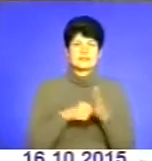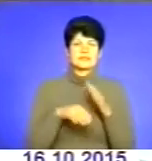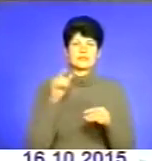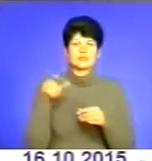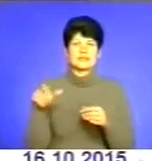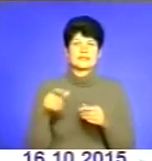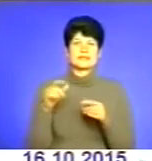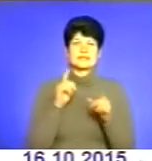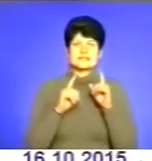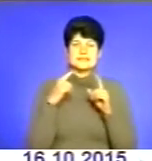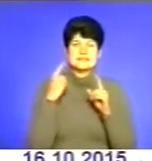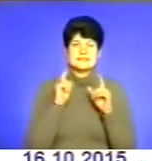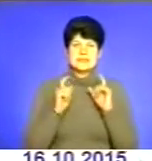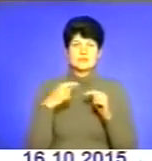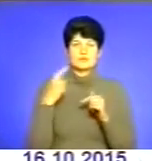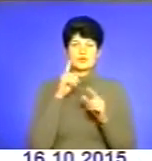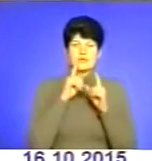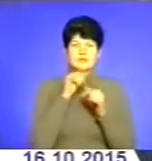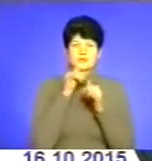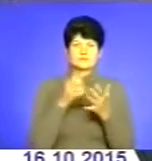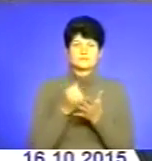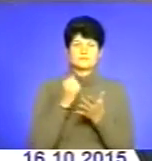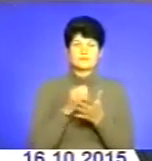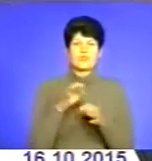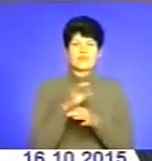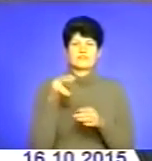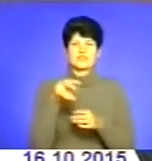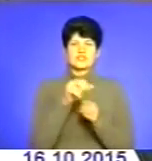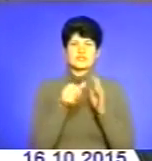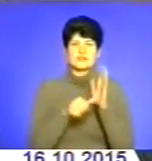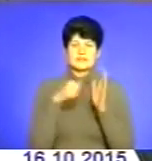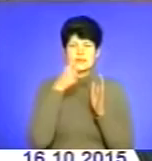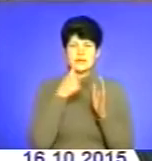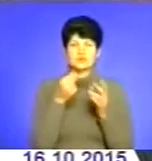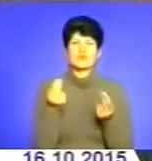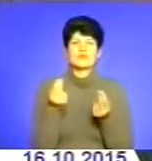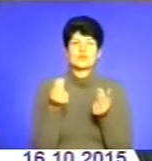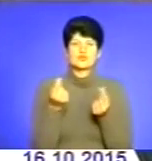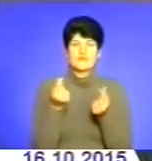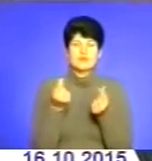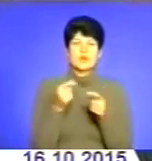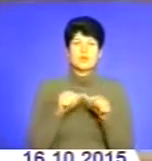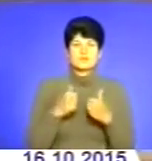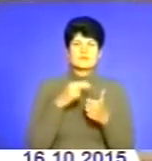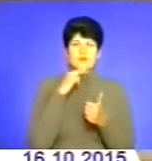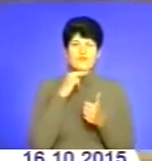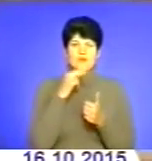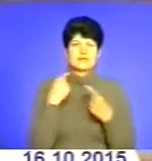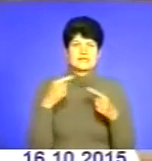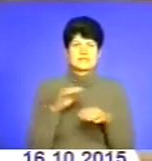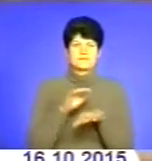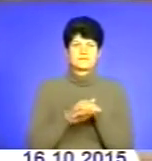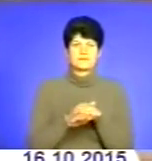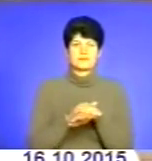обласної ради, неможливо запетентувати проекти на 2016 рік. А що до фінансування, комісія звертає увагу на різні фактори,